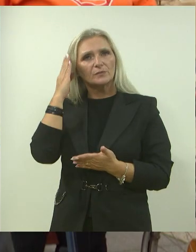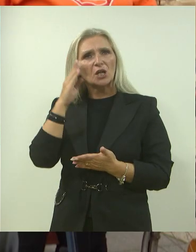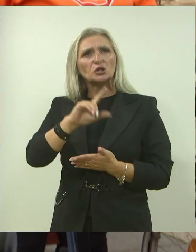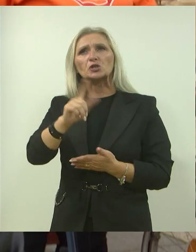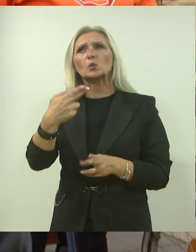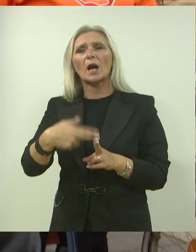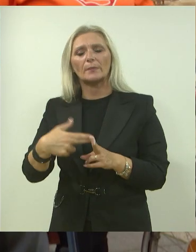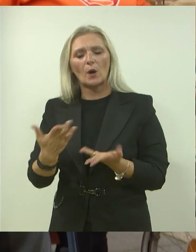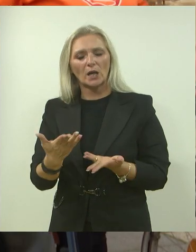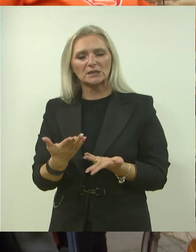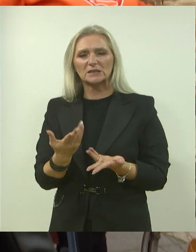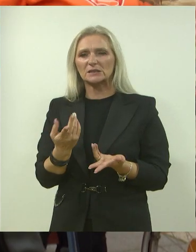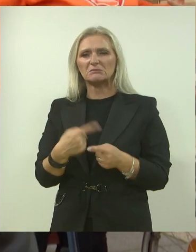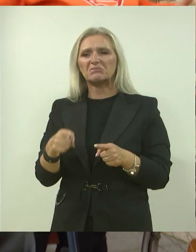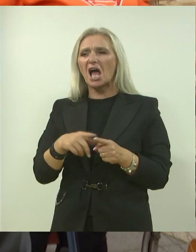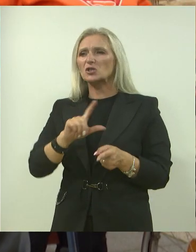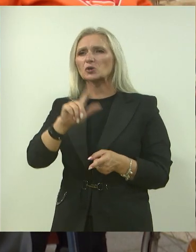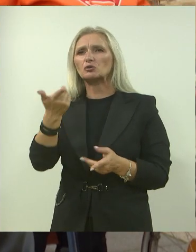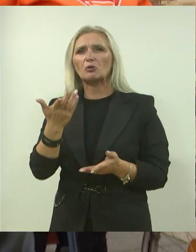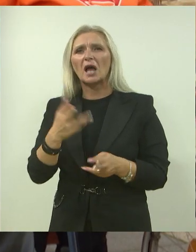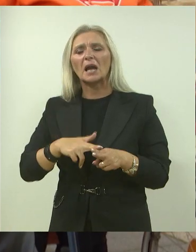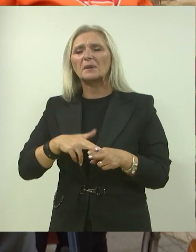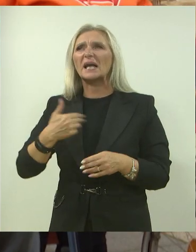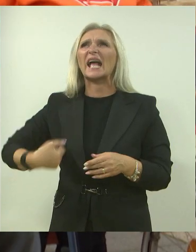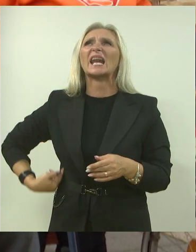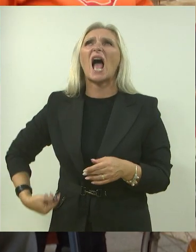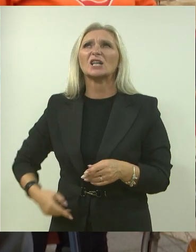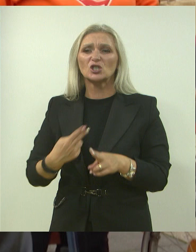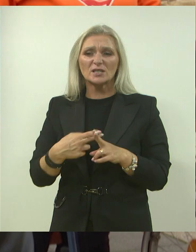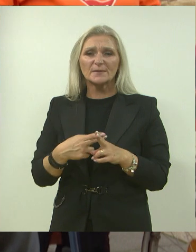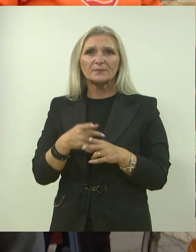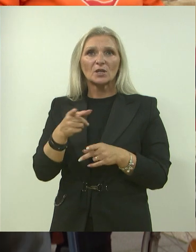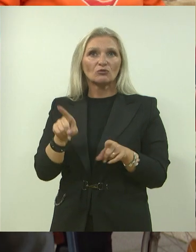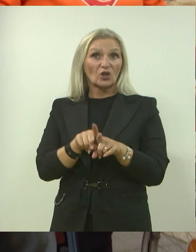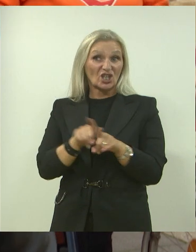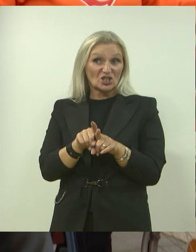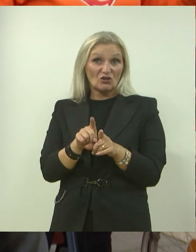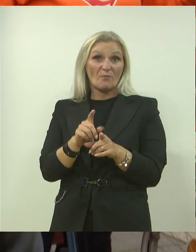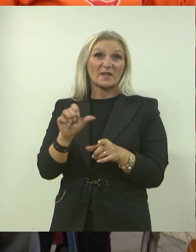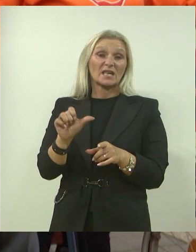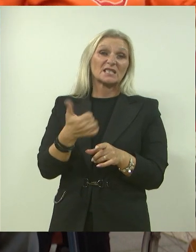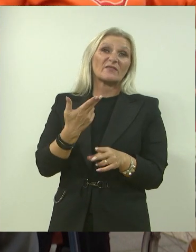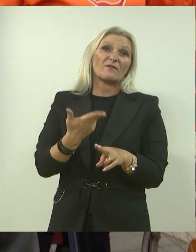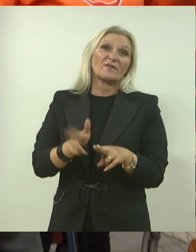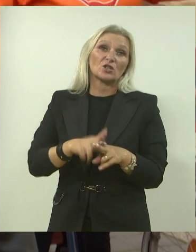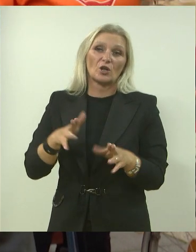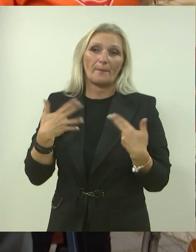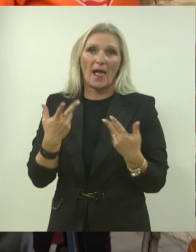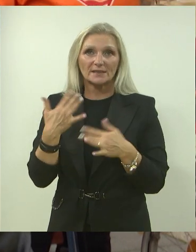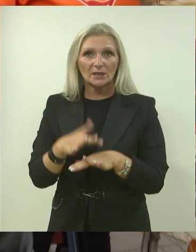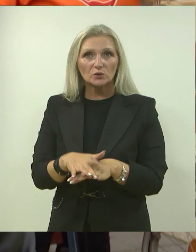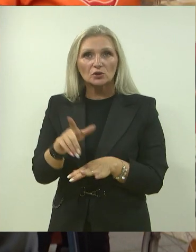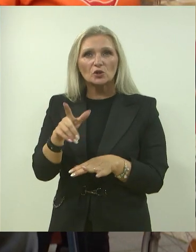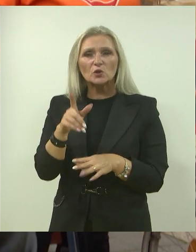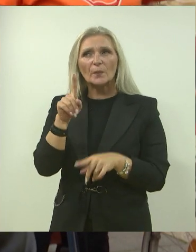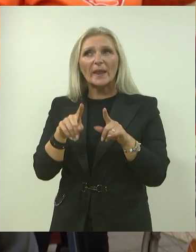drugoj patologiji, recimo nekakoj bolesti kralježnice koja isto danas poša u sve mlađim dobnim skupinama. Tako da to